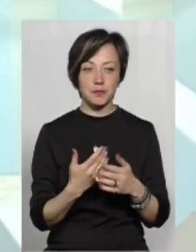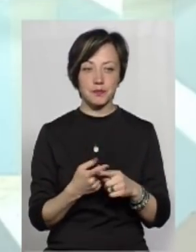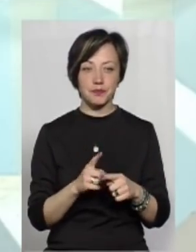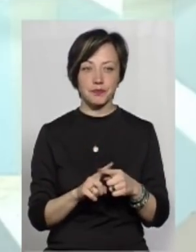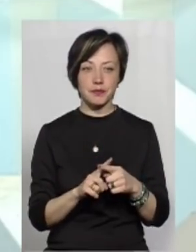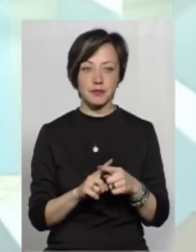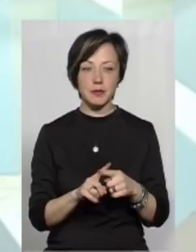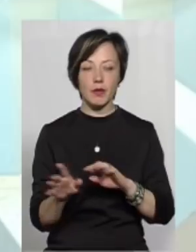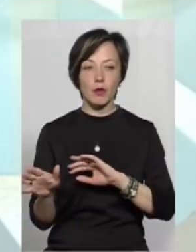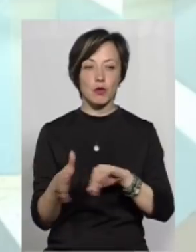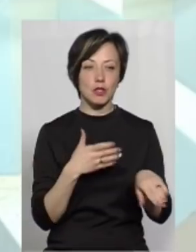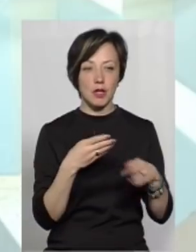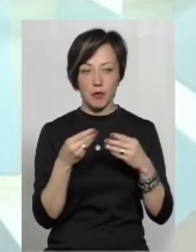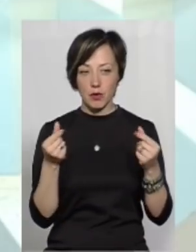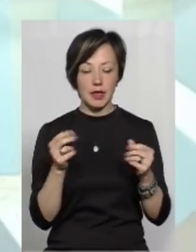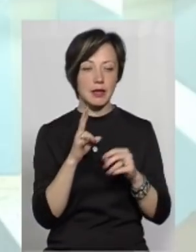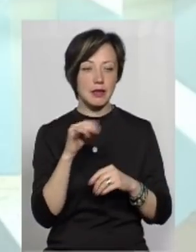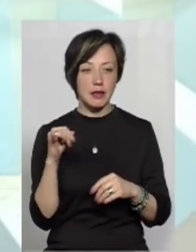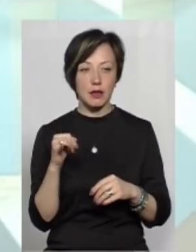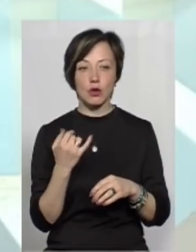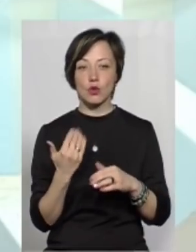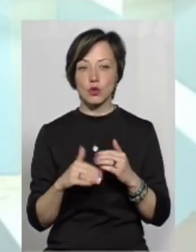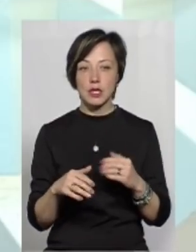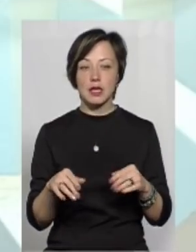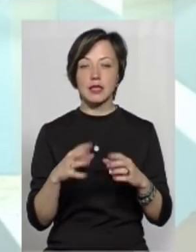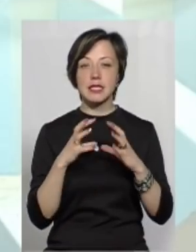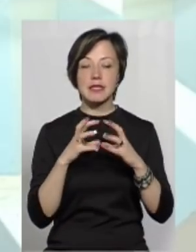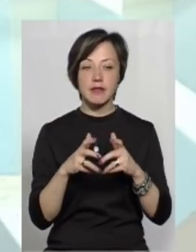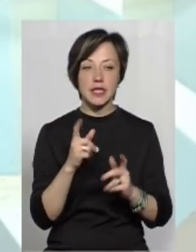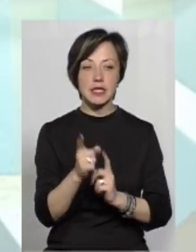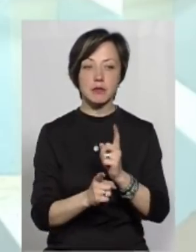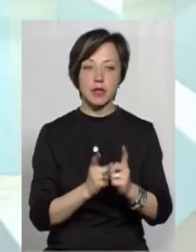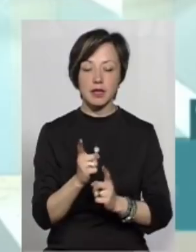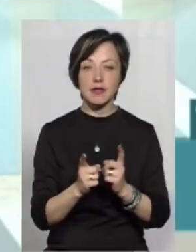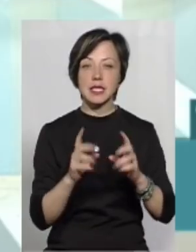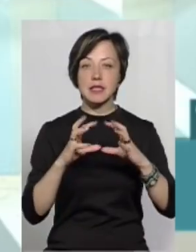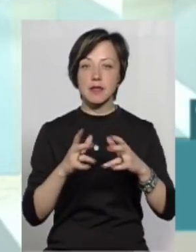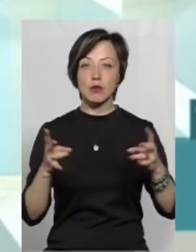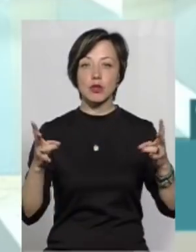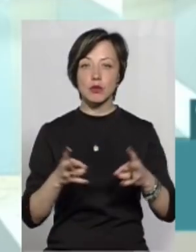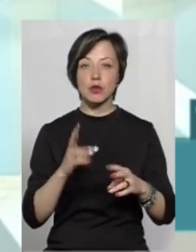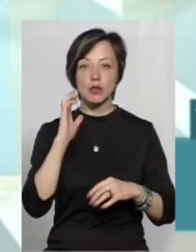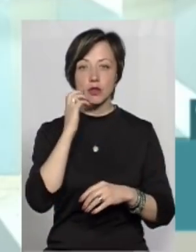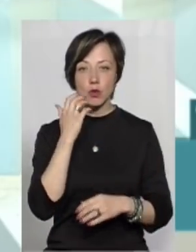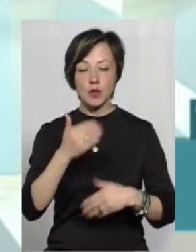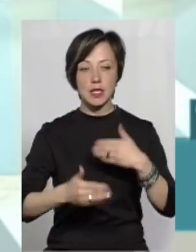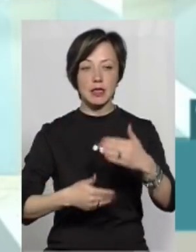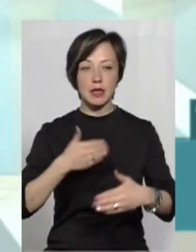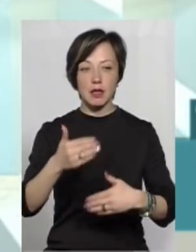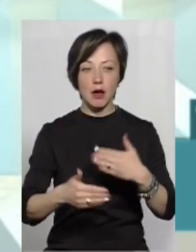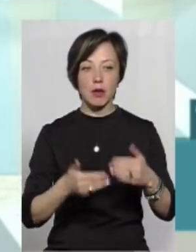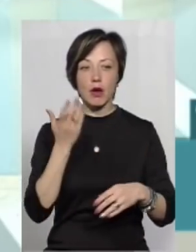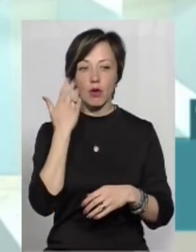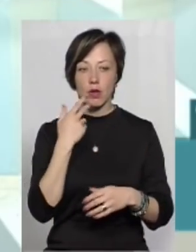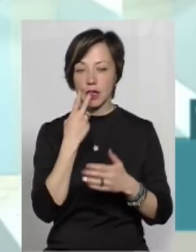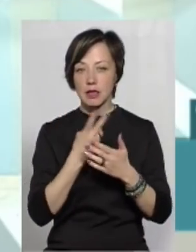це як хмара, яка прийшла і пішла. Ні. Уже світ змінився. Світ потребує дуже серйозної динаміки. І коли